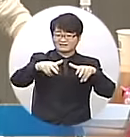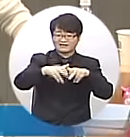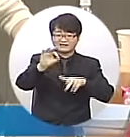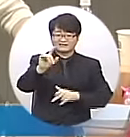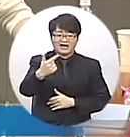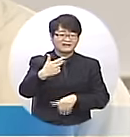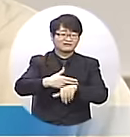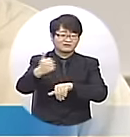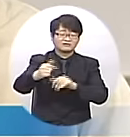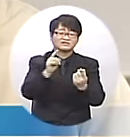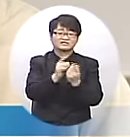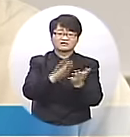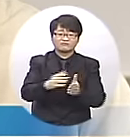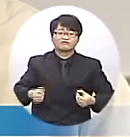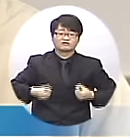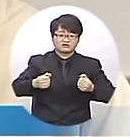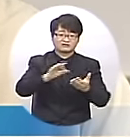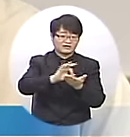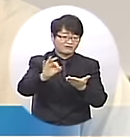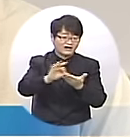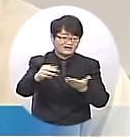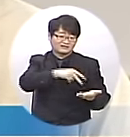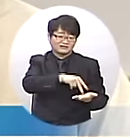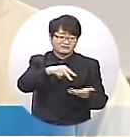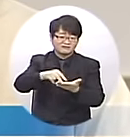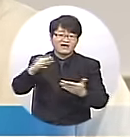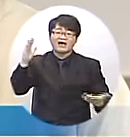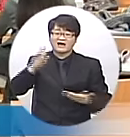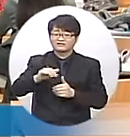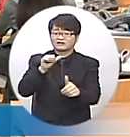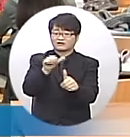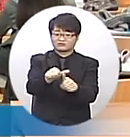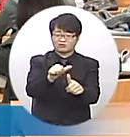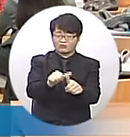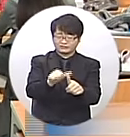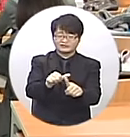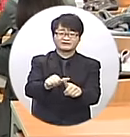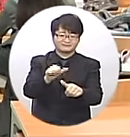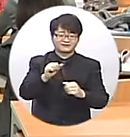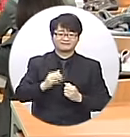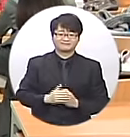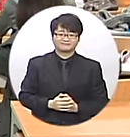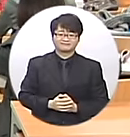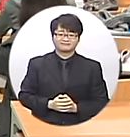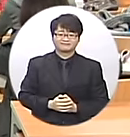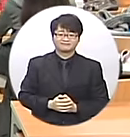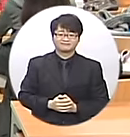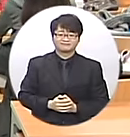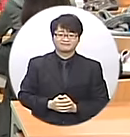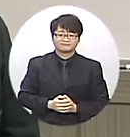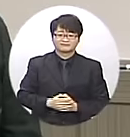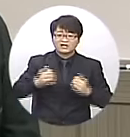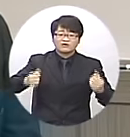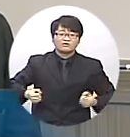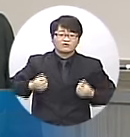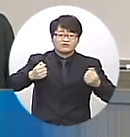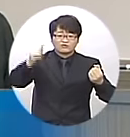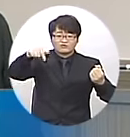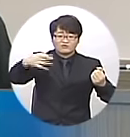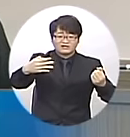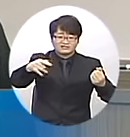안 교수는 실제 휠체어 이용자로서 학생들에게 조언자의 역할을 톡톡히 했습니다. 밀체어라는 것은